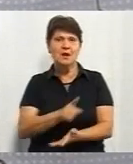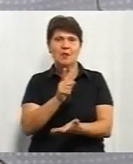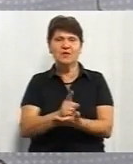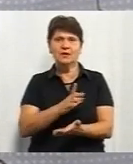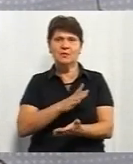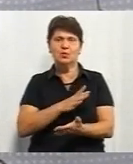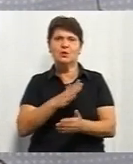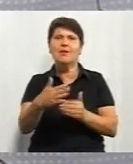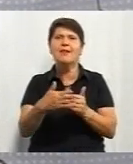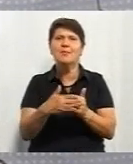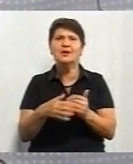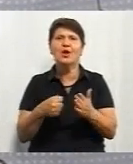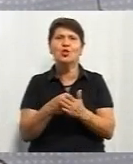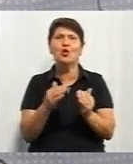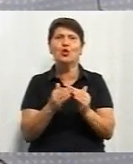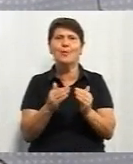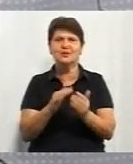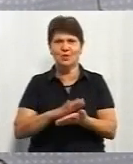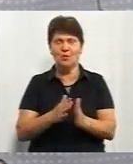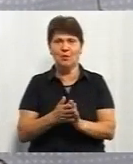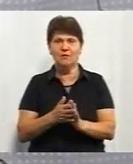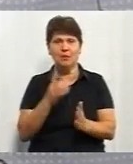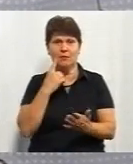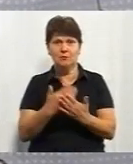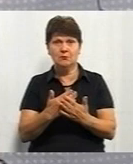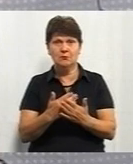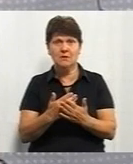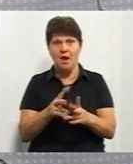наближені до домашніх умов. Тобто? Ну, як дома.